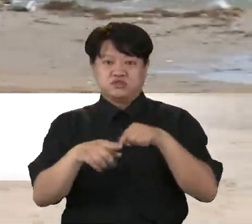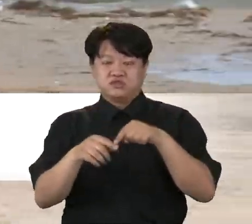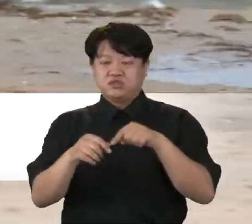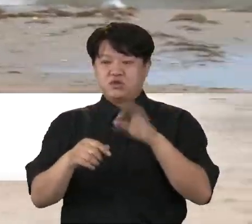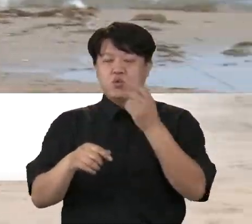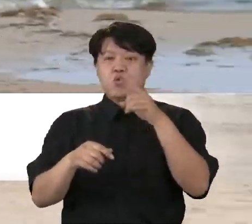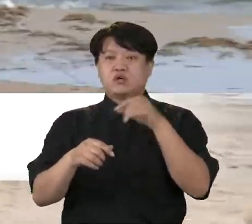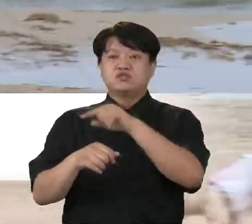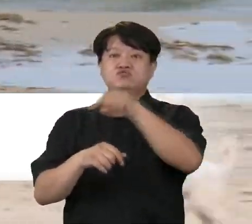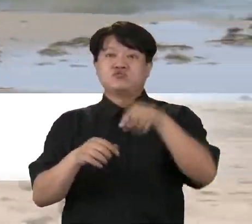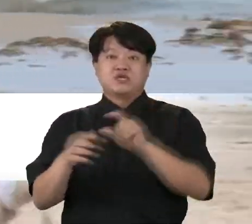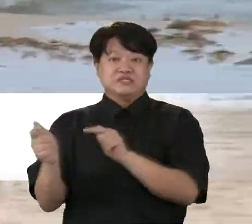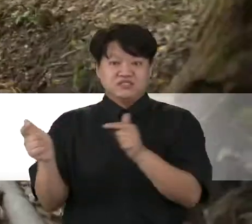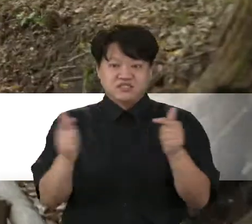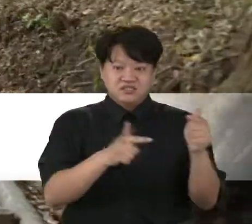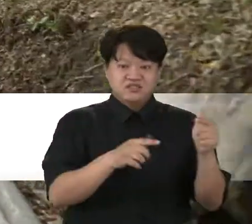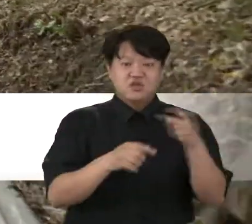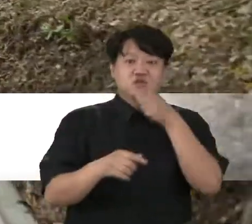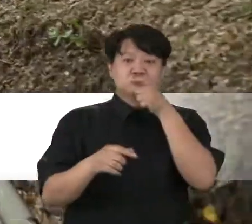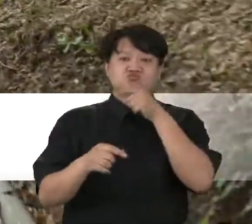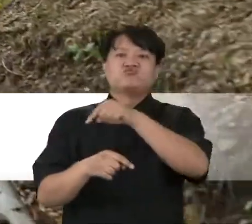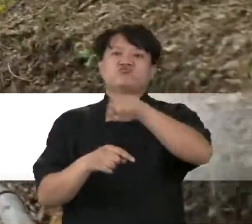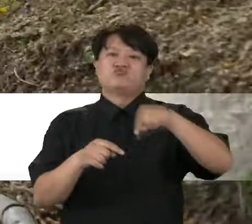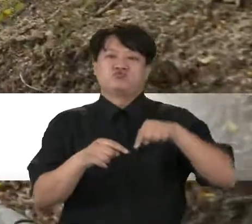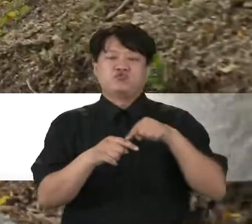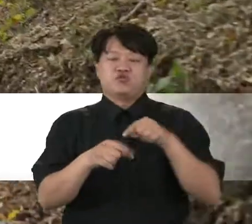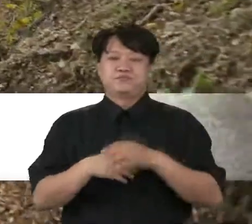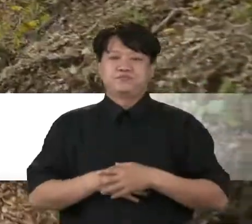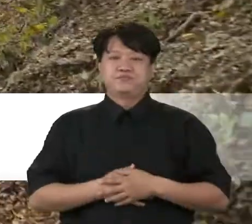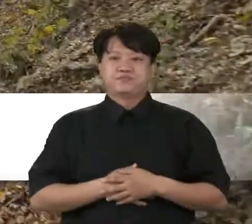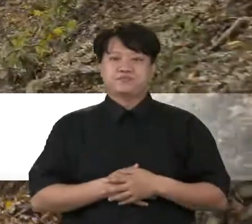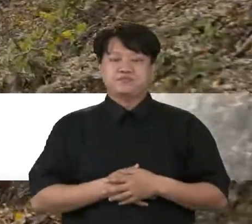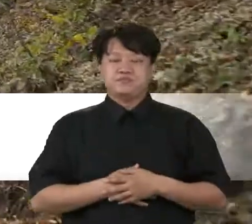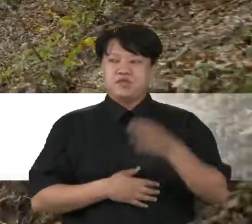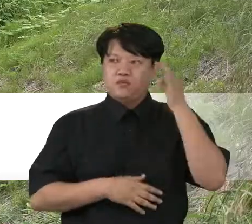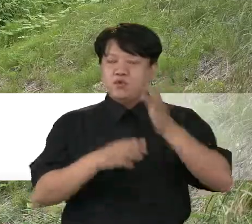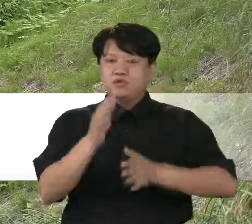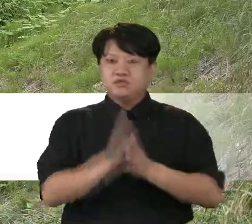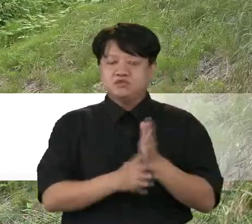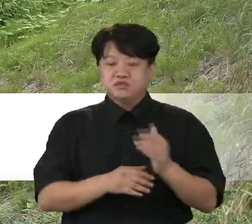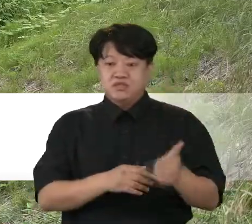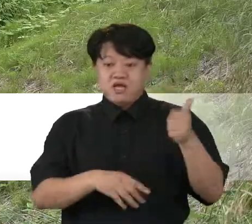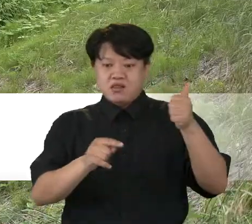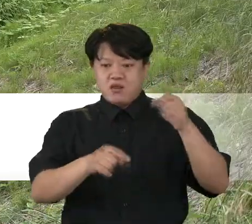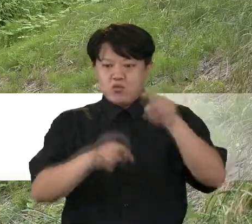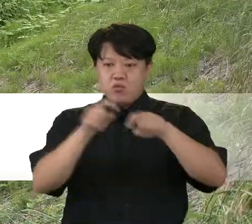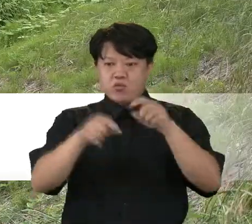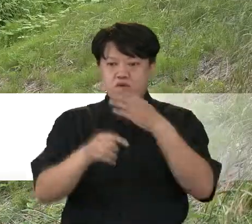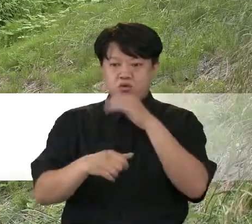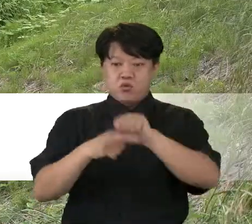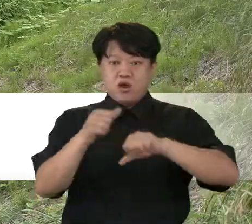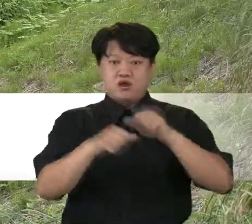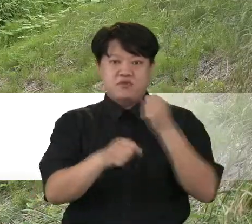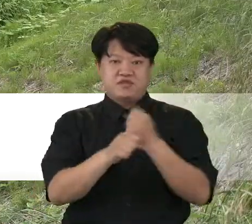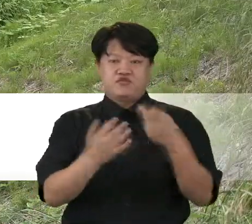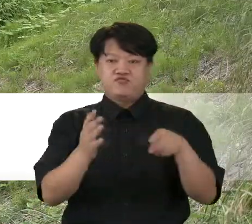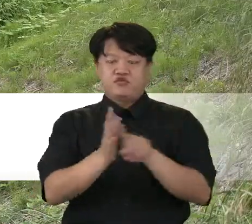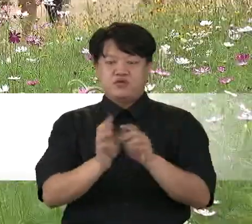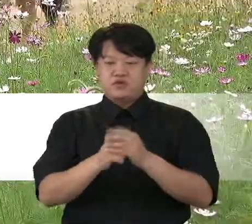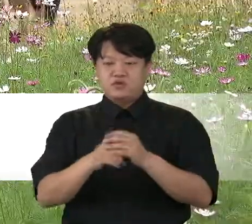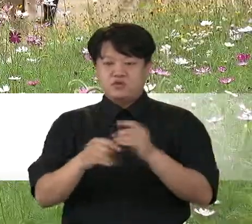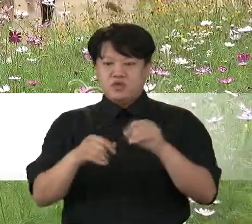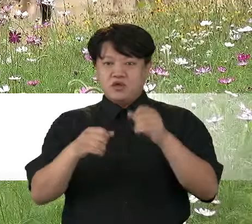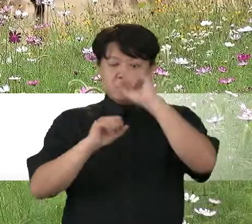형산강 둔치, 오어지 둘레길과 같은 수변 공간으로 구성됐습니다. 포항시는 보다 나은 보행환경 조성을